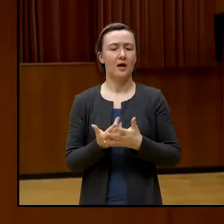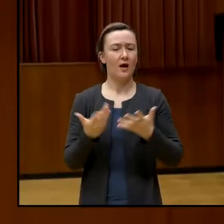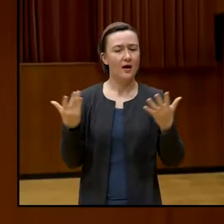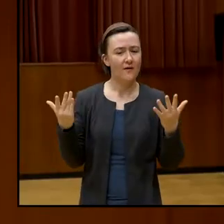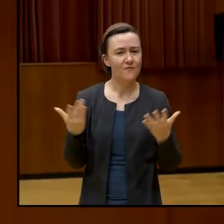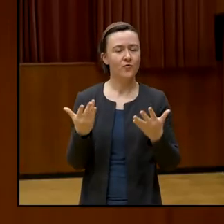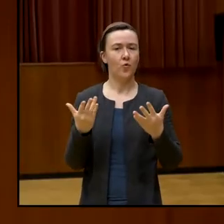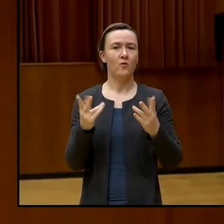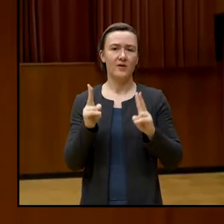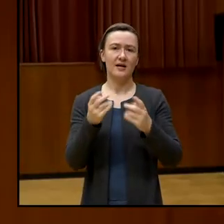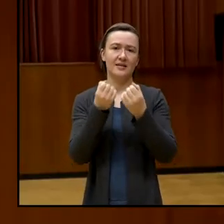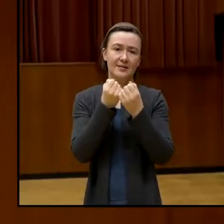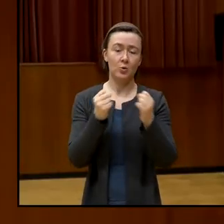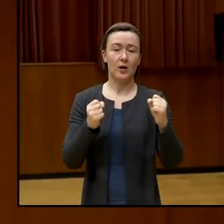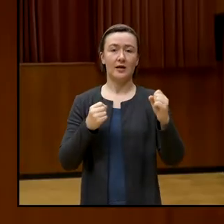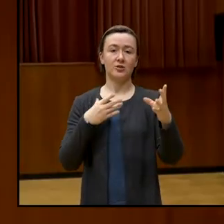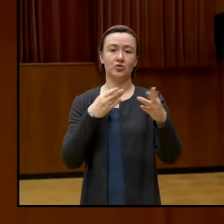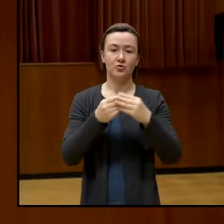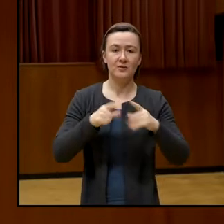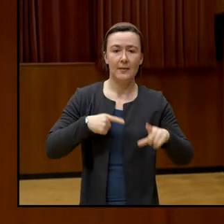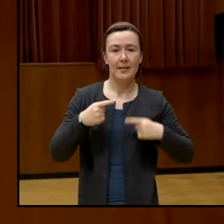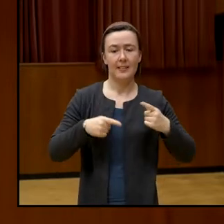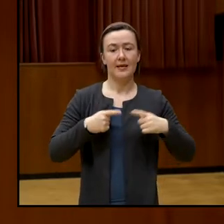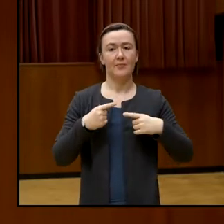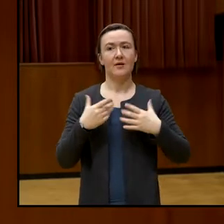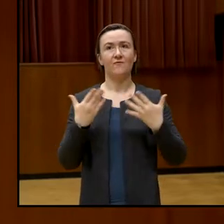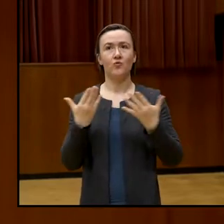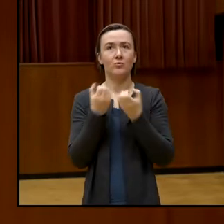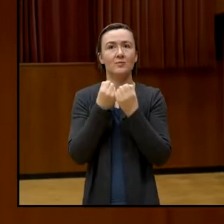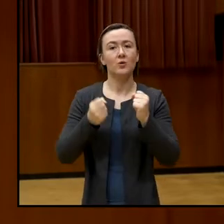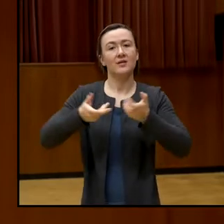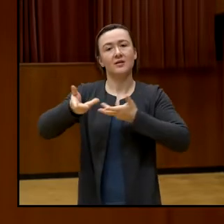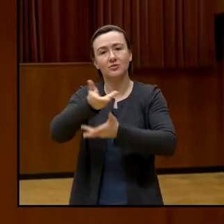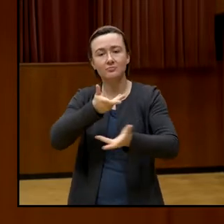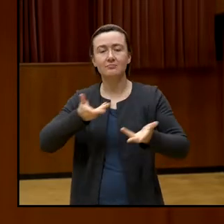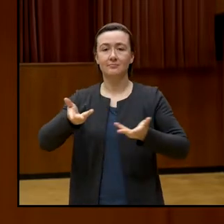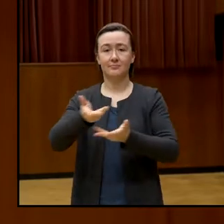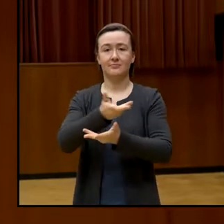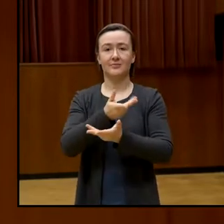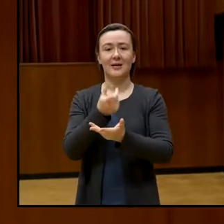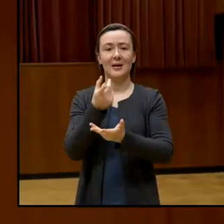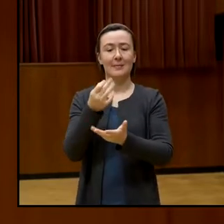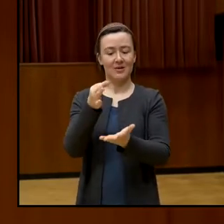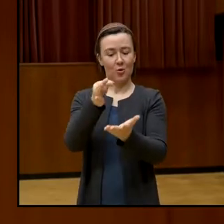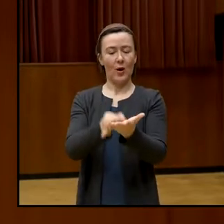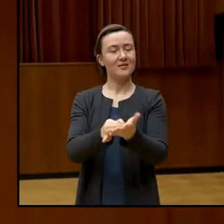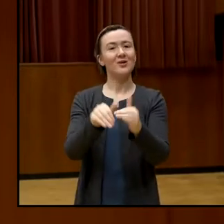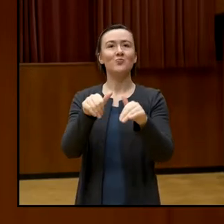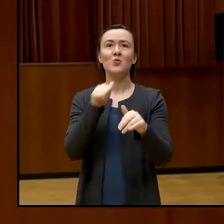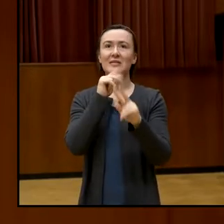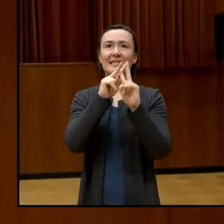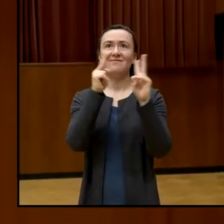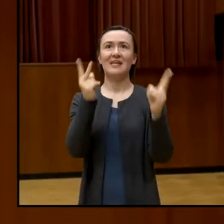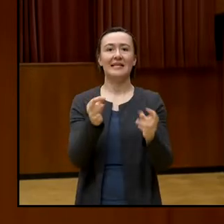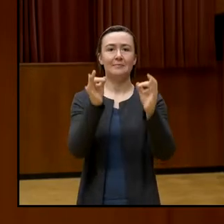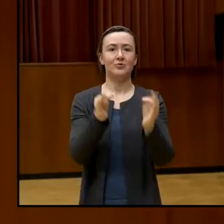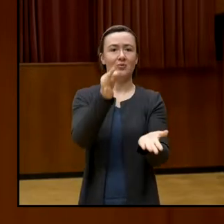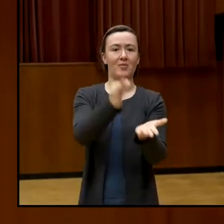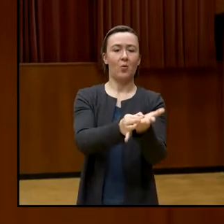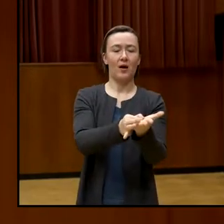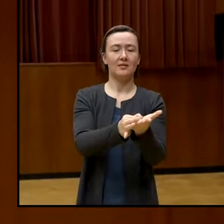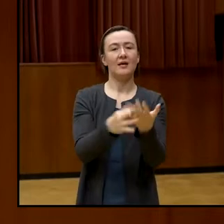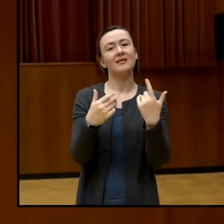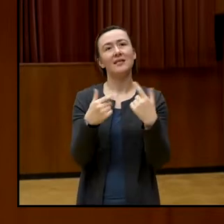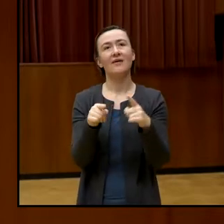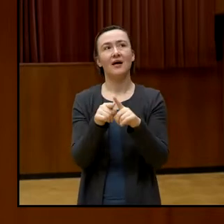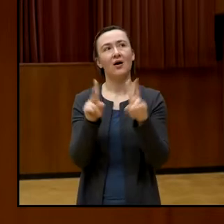wird. Das heißt, dieser Ort darf auch ein nicht geografisch existierender Ort sein. Es darf auch zum Beispiel